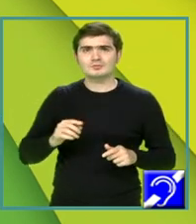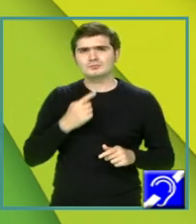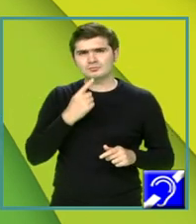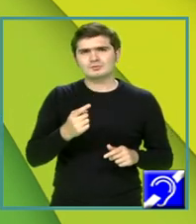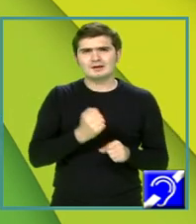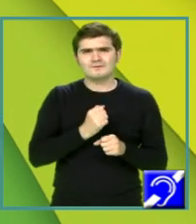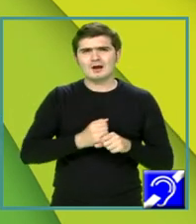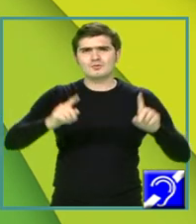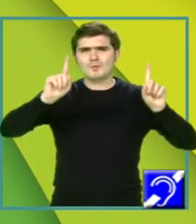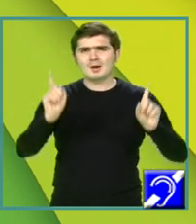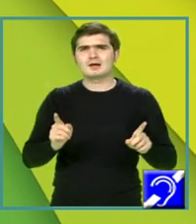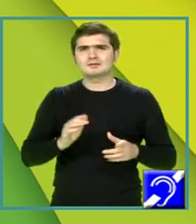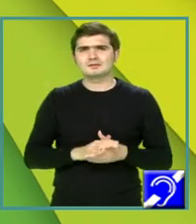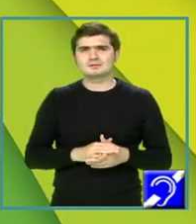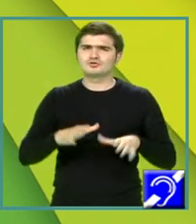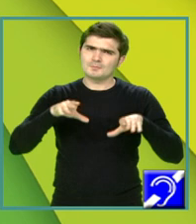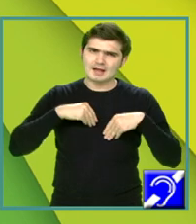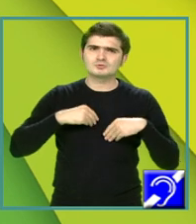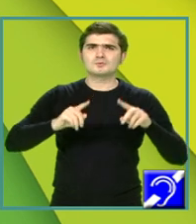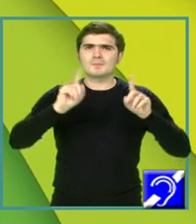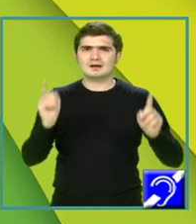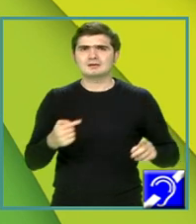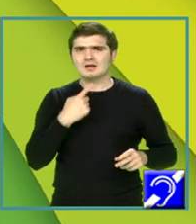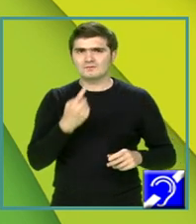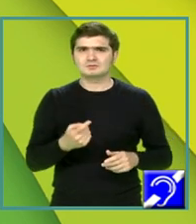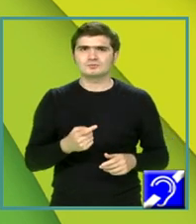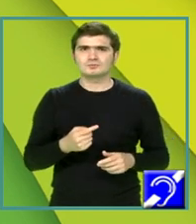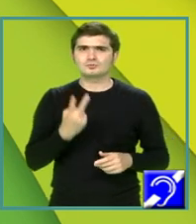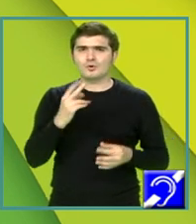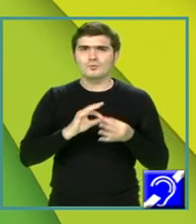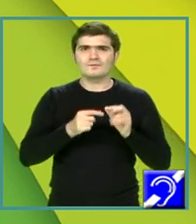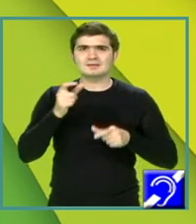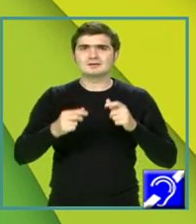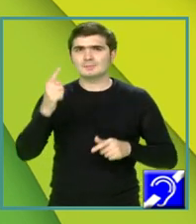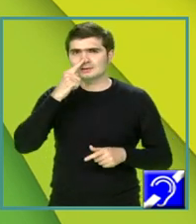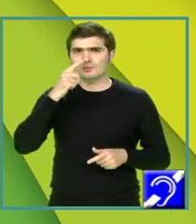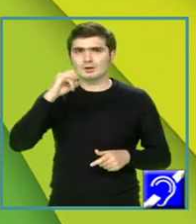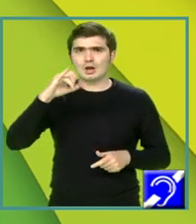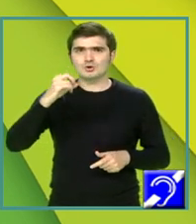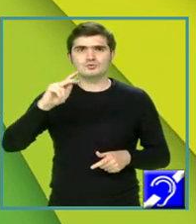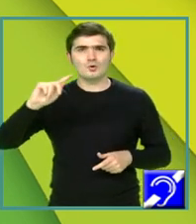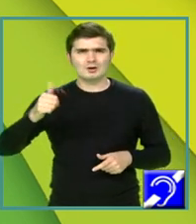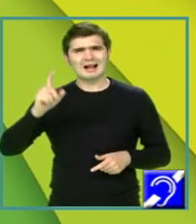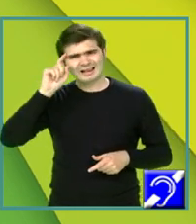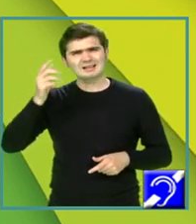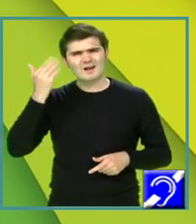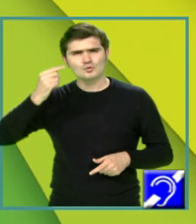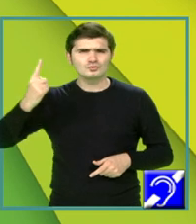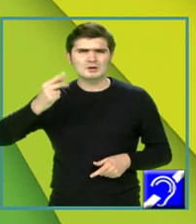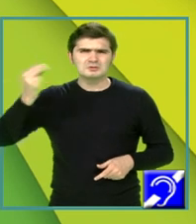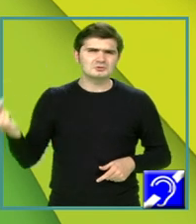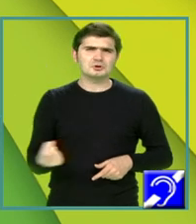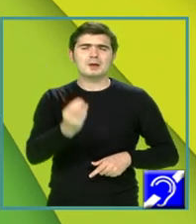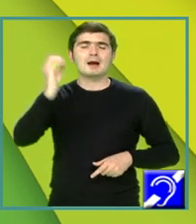face o mică paranteză. Îmi asum această paranteză. Să vă spun două cuvinte despre Nicolae Iorga. Cred că a fost una dintre cele mai